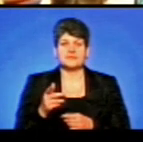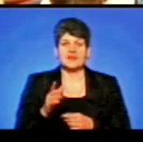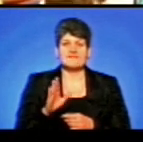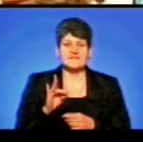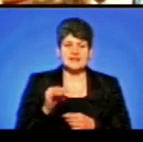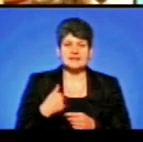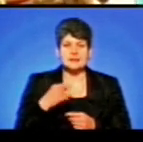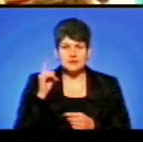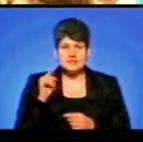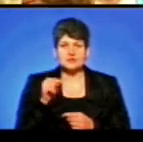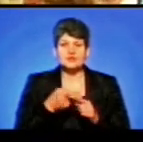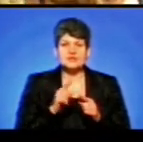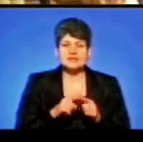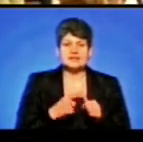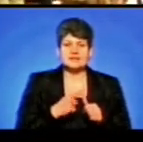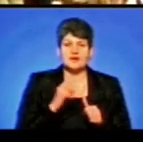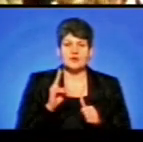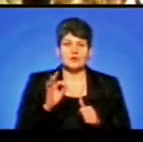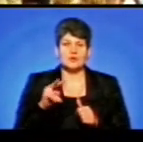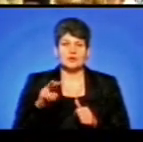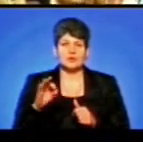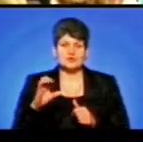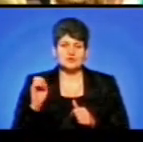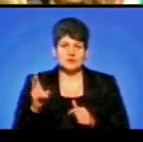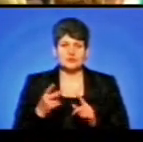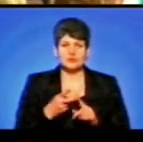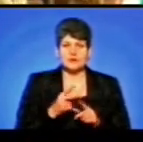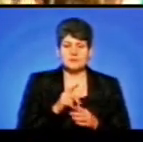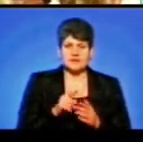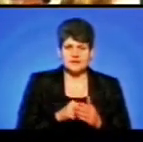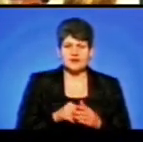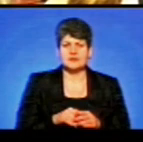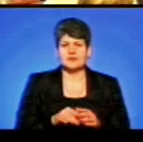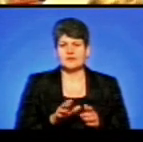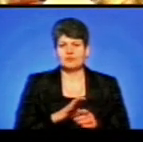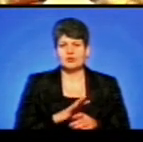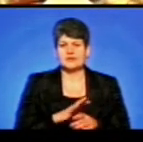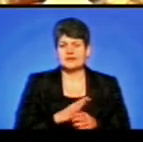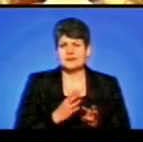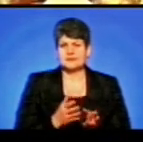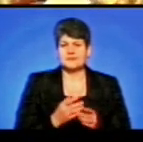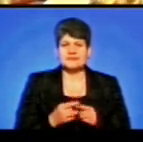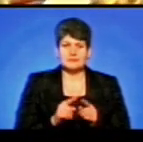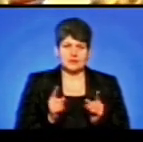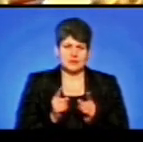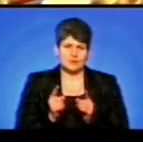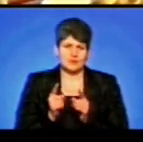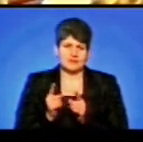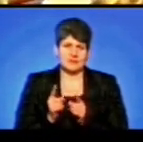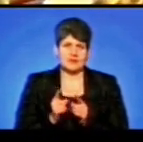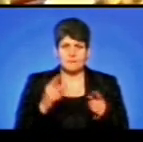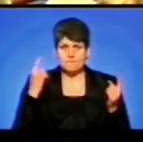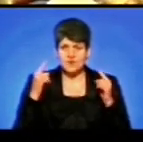що ця назва «Колосок», були питання так само, деякі були, це вже були уривки з мультфільмів.